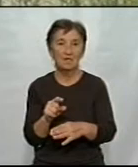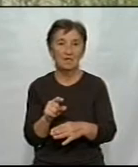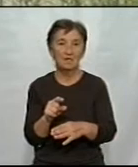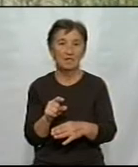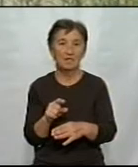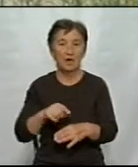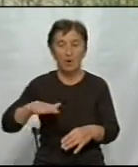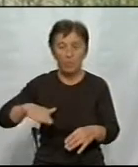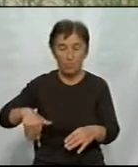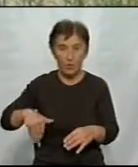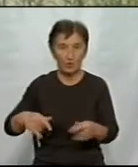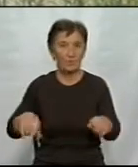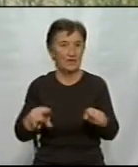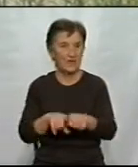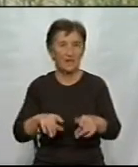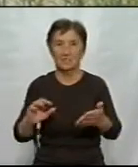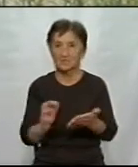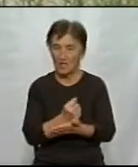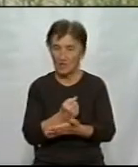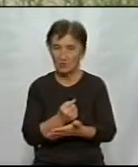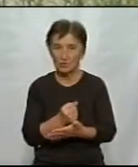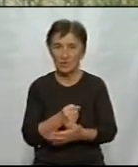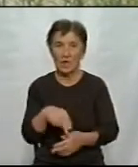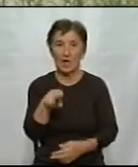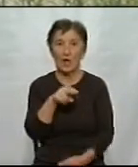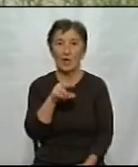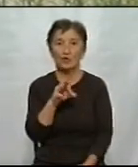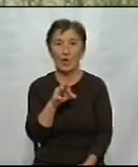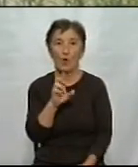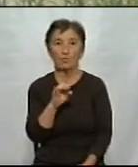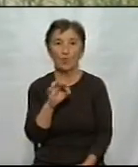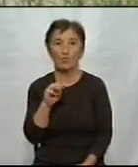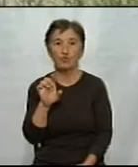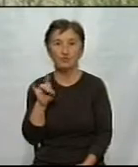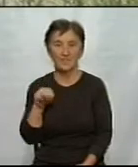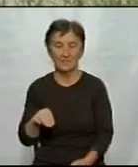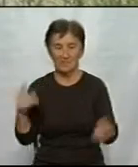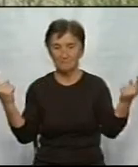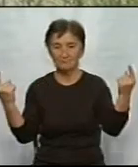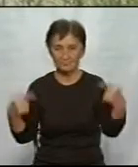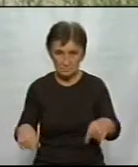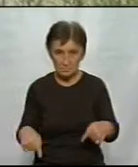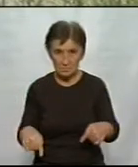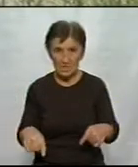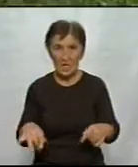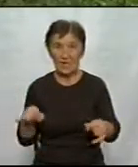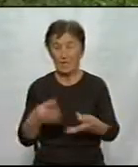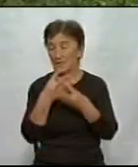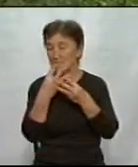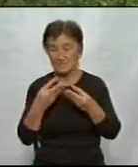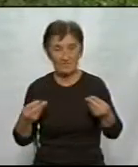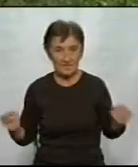Потім сталося так, що Добробуд збанкрутував, розпався і розтворився.